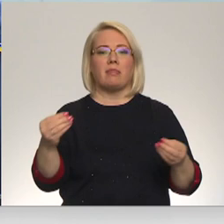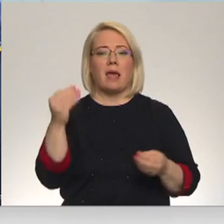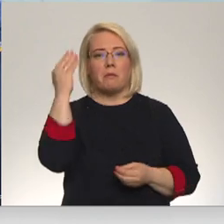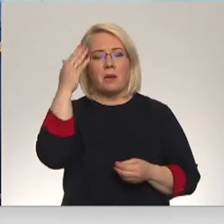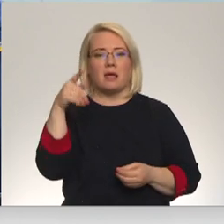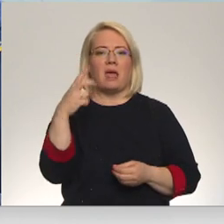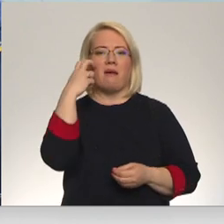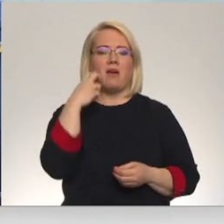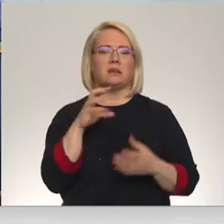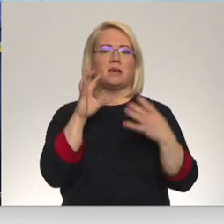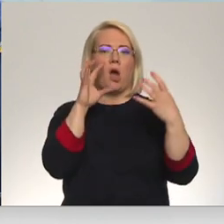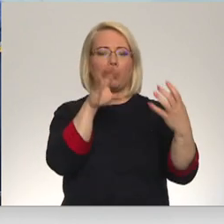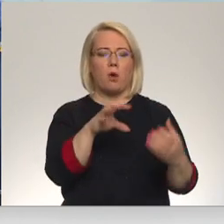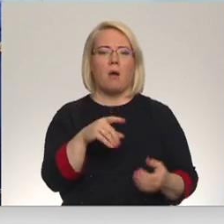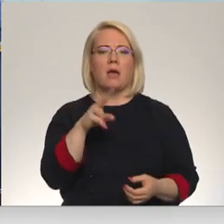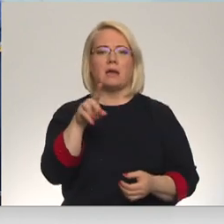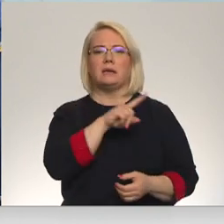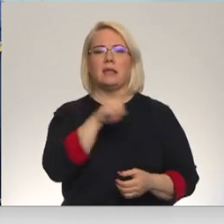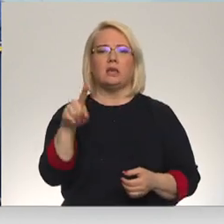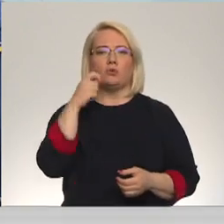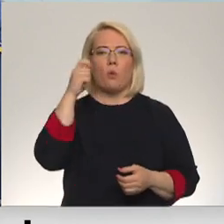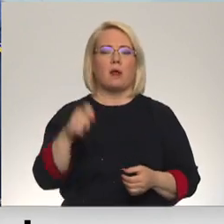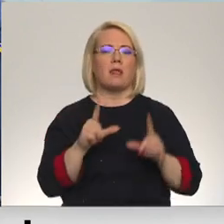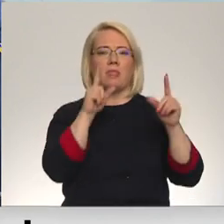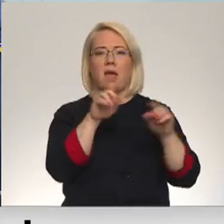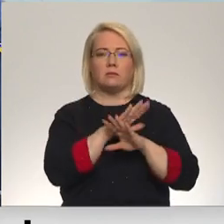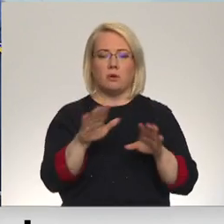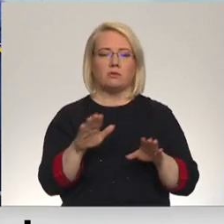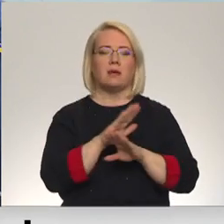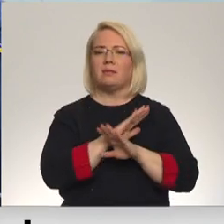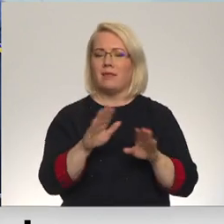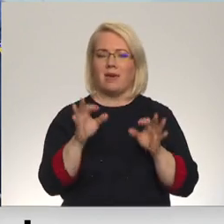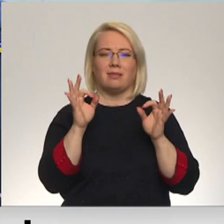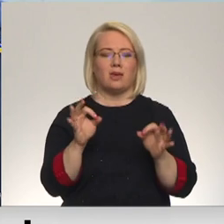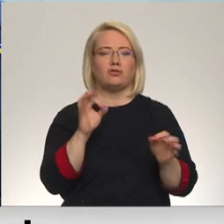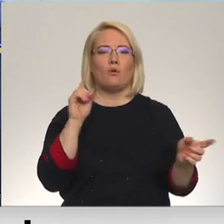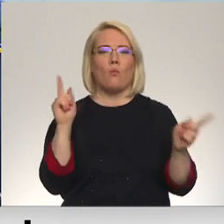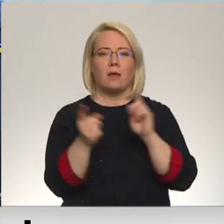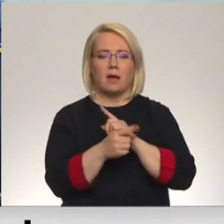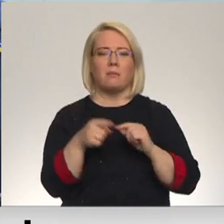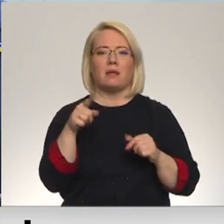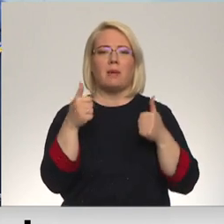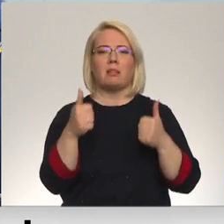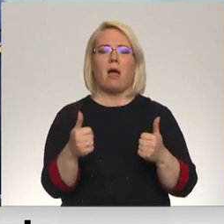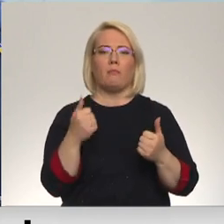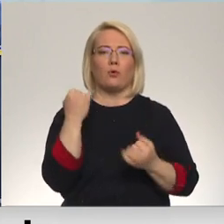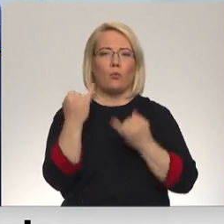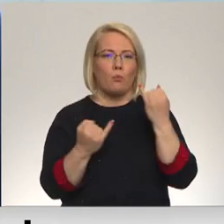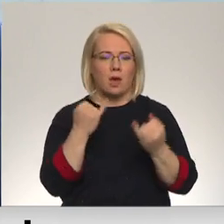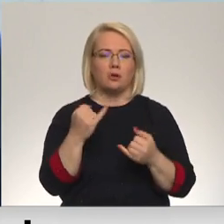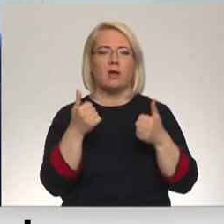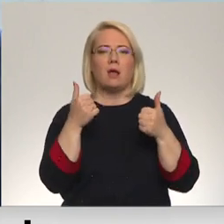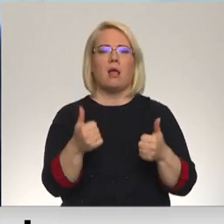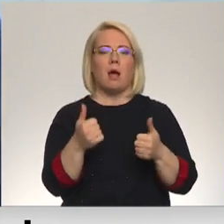autobusi, kas nemaz neaizbrauks līdz Ukrainai, ne tieši otrādāk. Tie ir, par viņiem ir labi rūpējušies, viņi ir labi kalpojuši